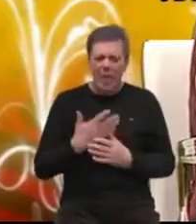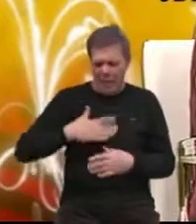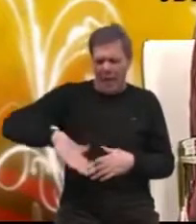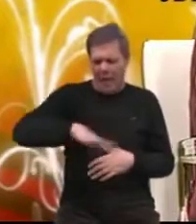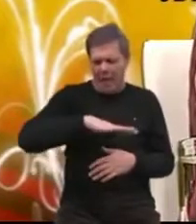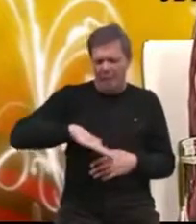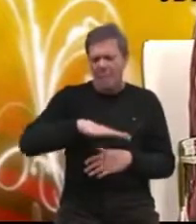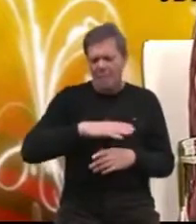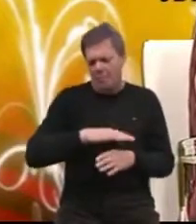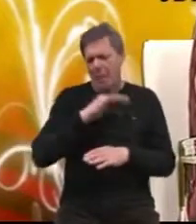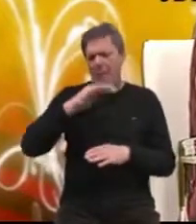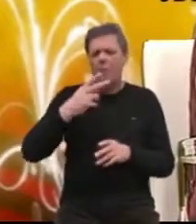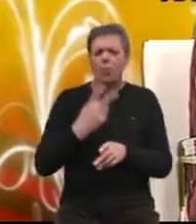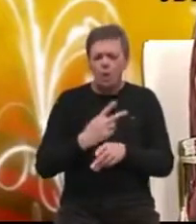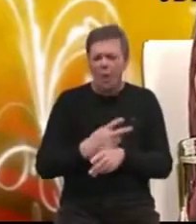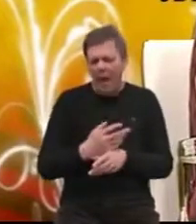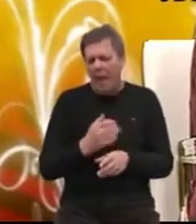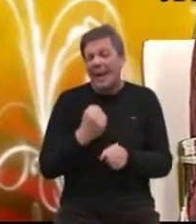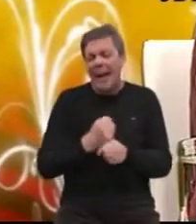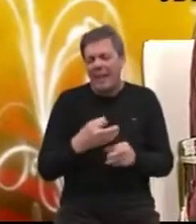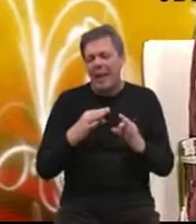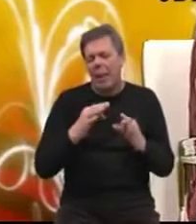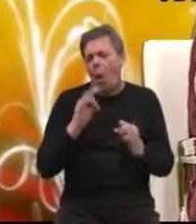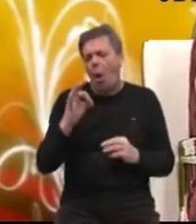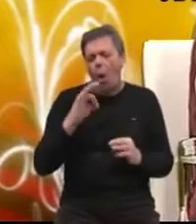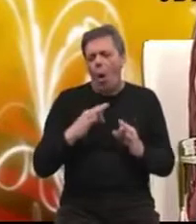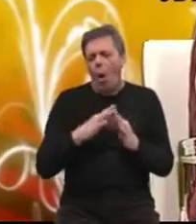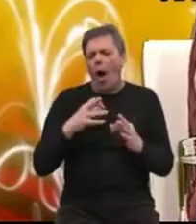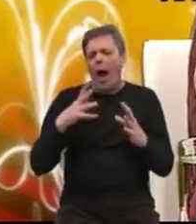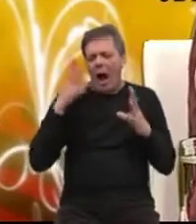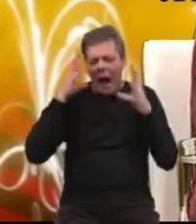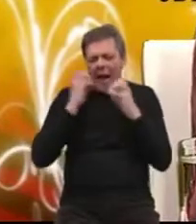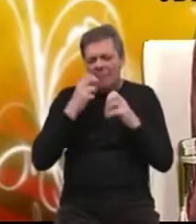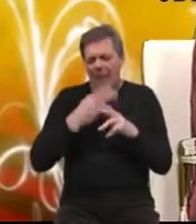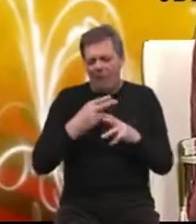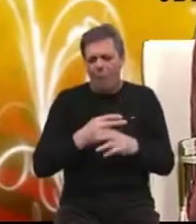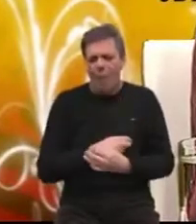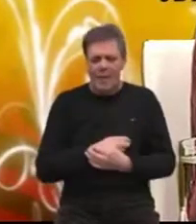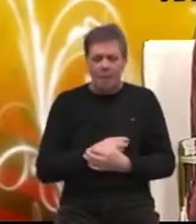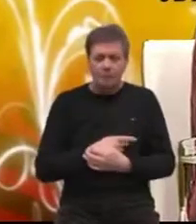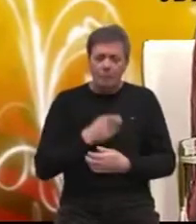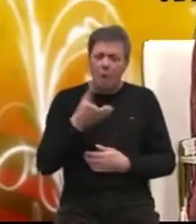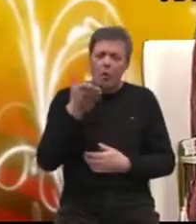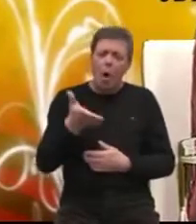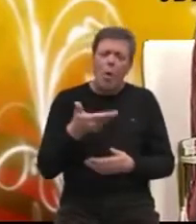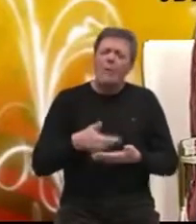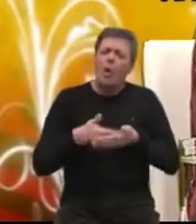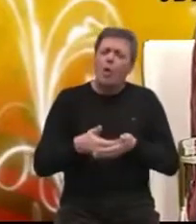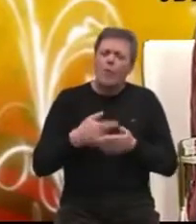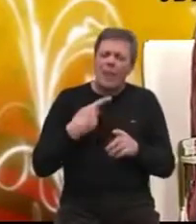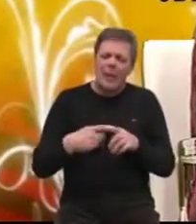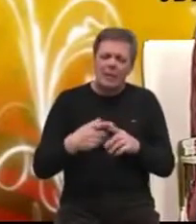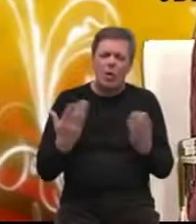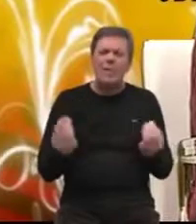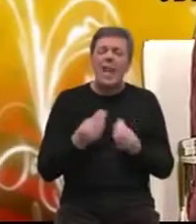nivou bavile sa problematikom Altskanerove bolesti i pomoći obiteljima. Znači, to je ono što je jedan od osnovnih razloga